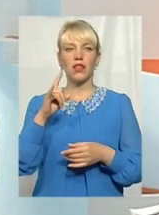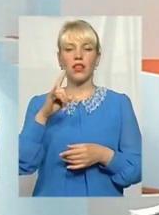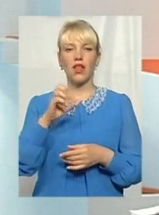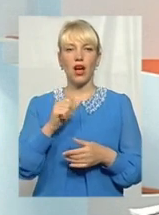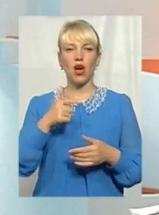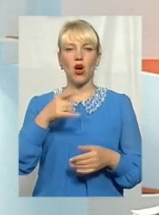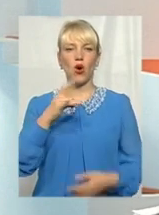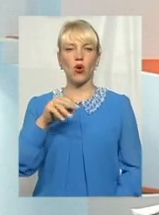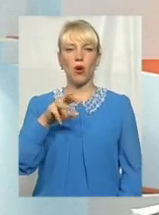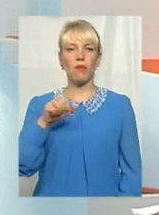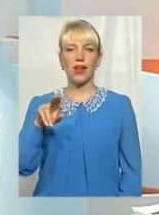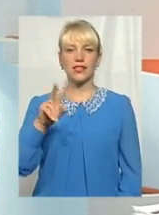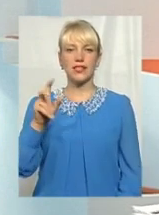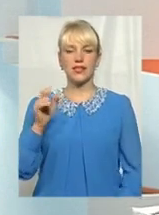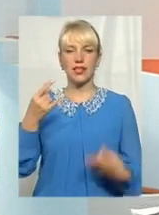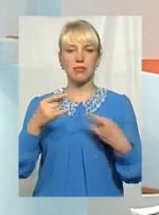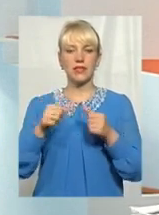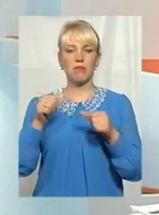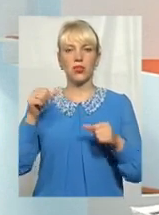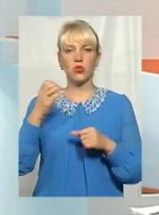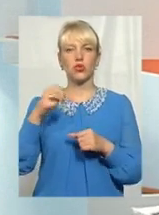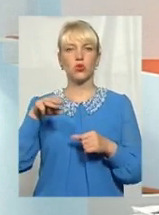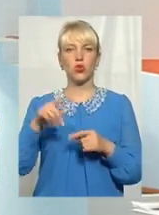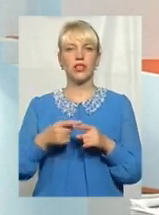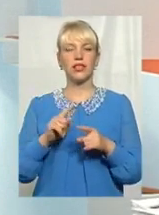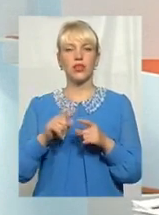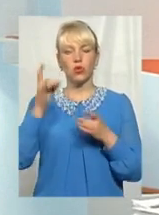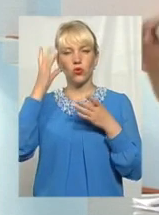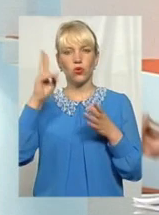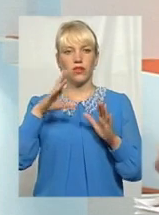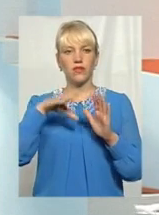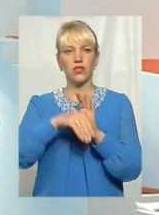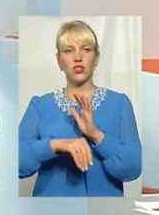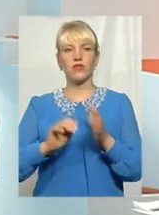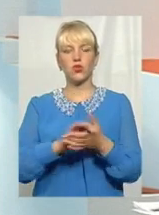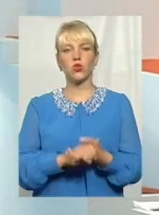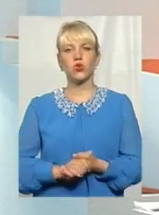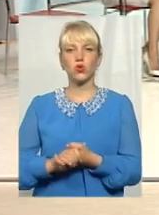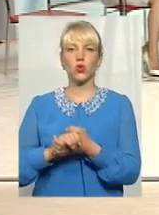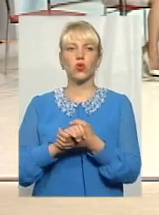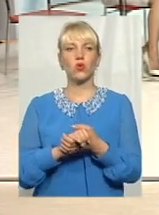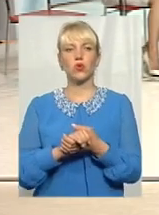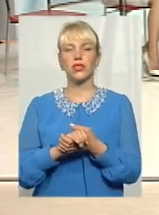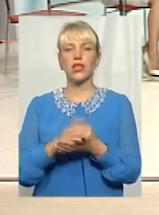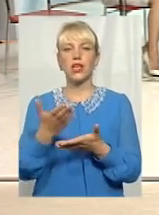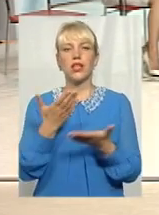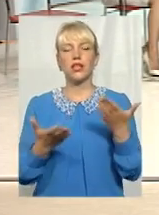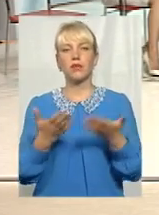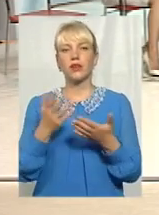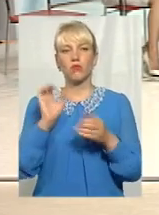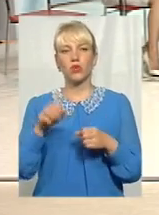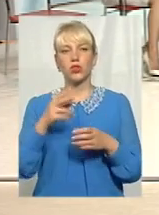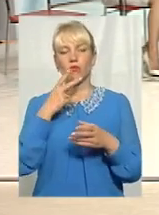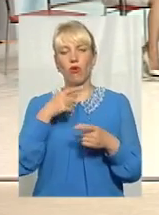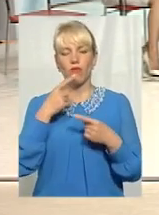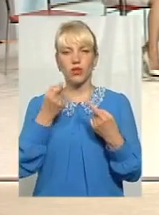телебаченні, що за минуле століття ті культури, які війшли в певний такий союз, ми його можемо зараз транслювати